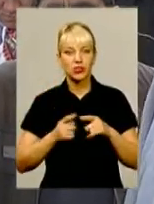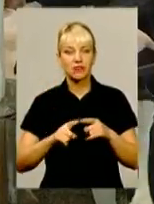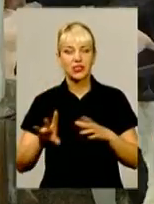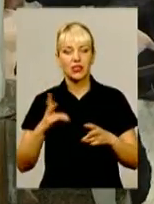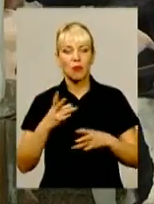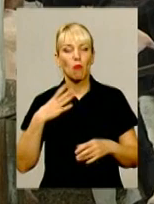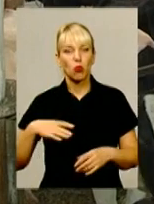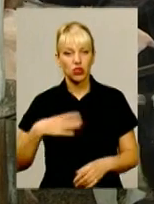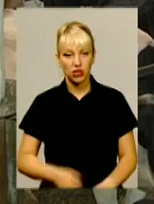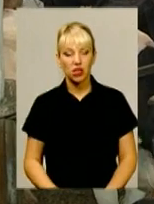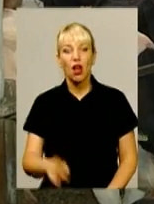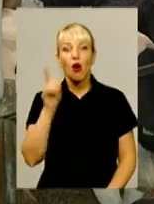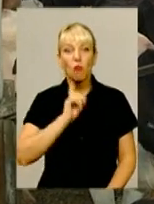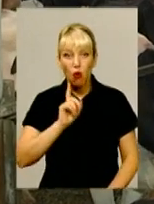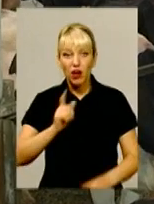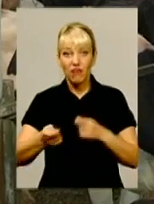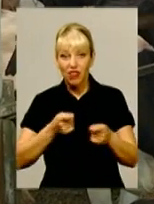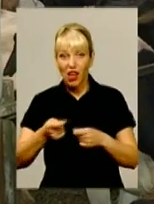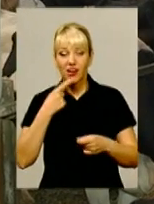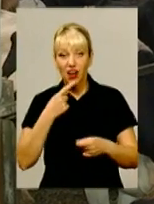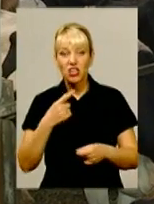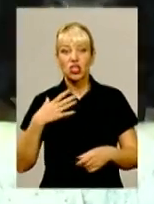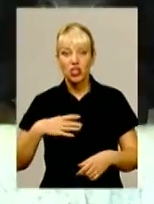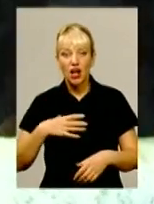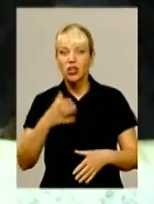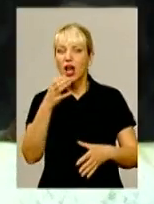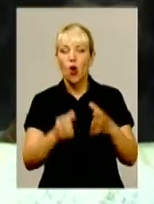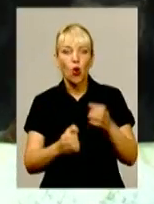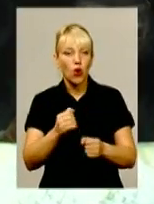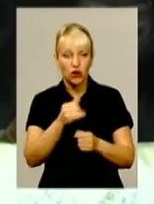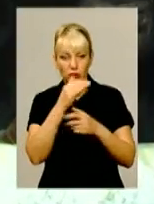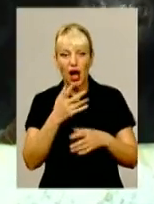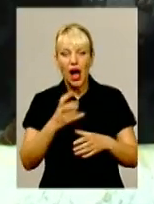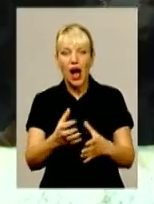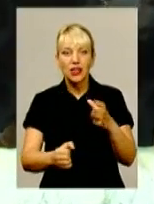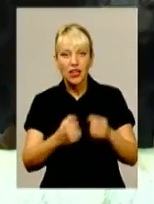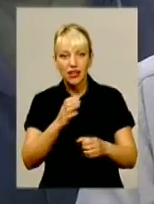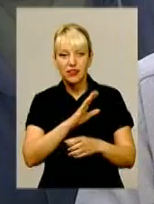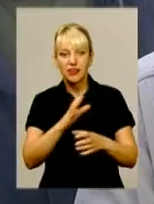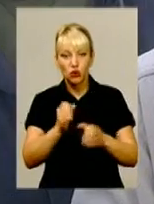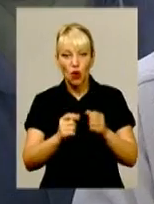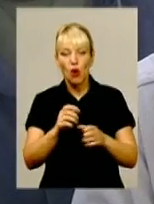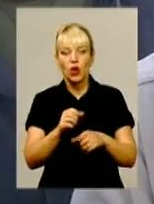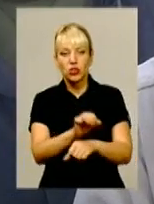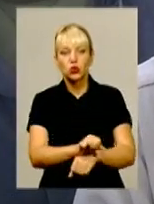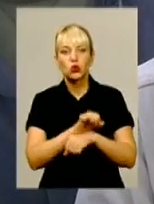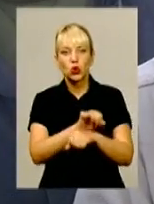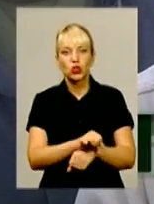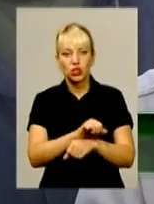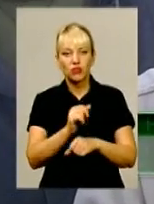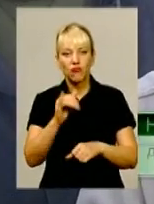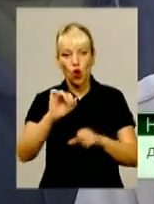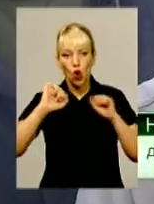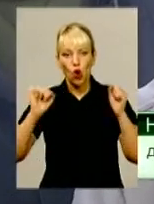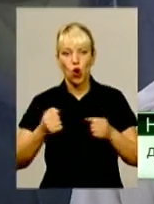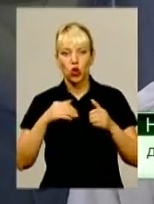почекати. Допоки влада каже чекати, корови залишаються недоїні, а на доїне молоко простоює в холодильнику. Ви доїли рано в обід і вечір з